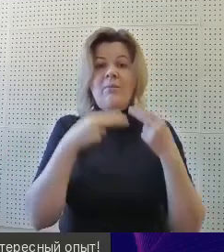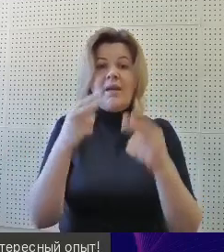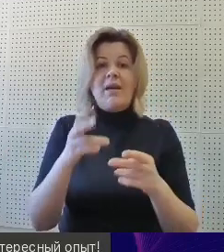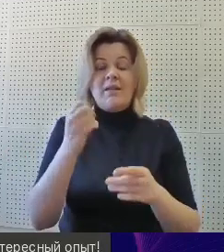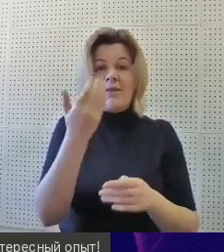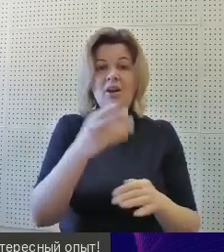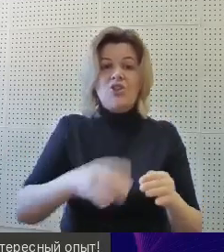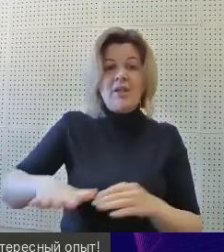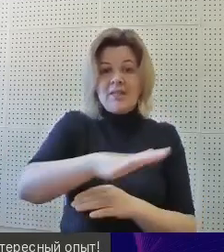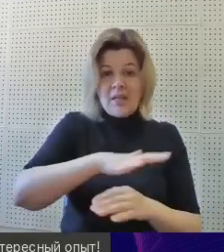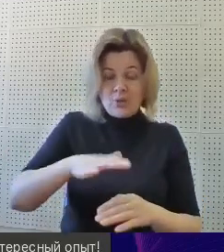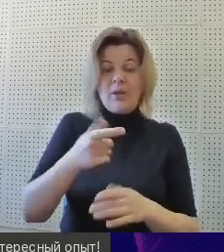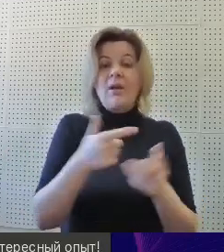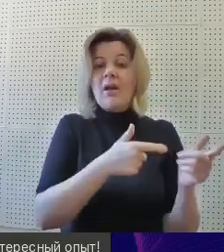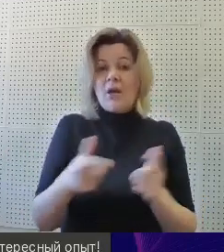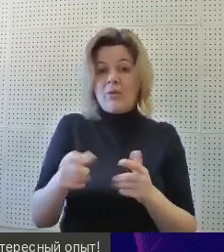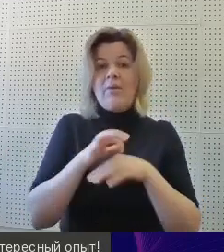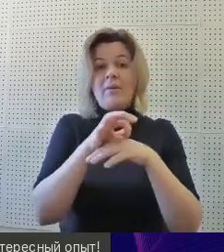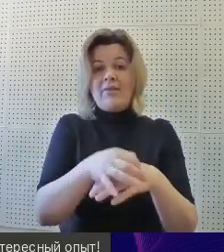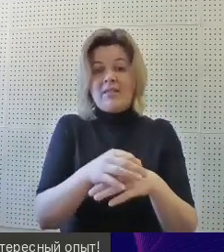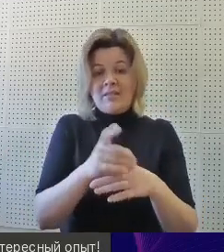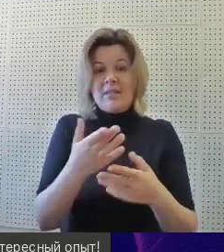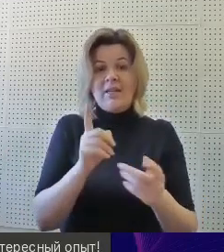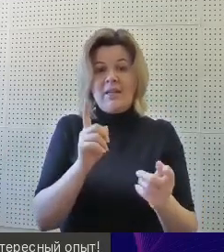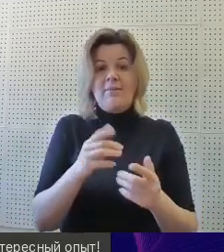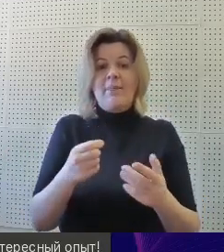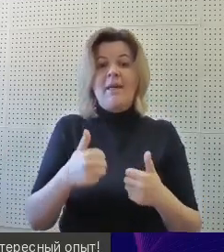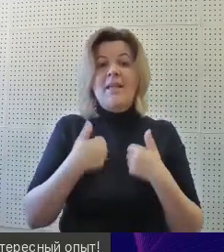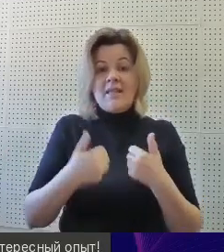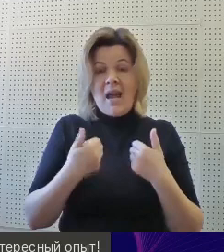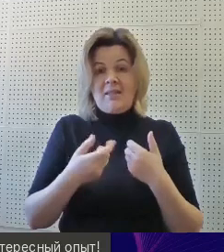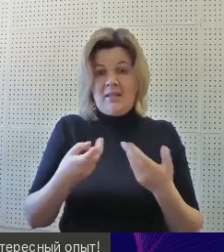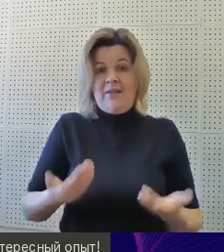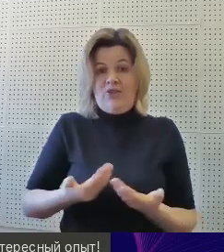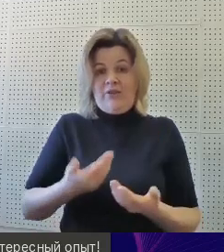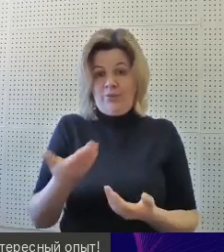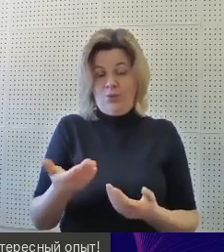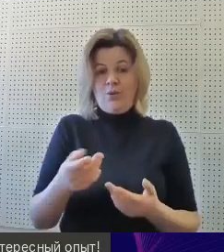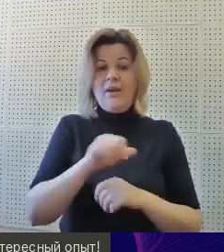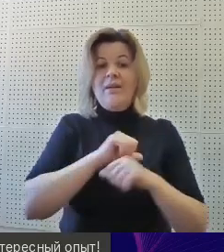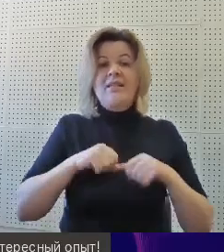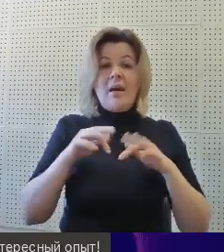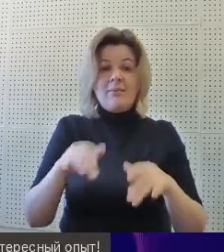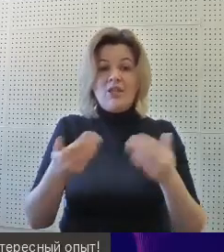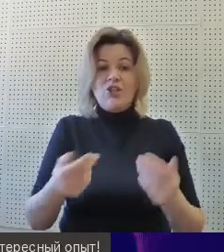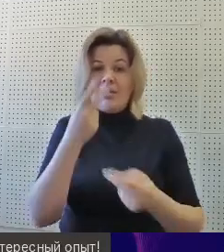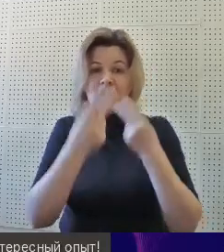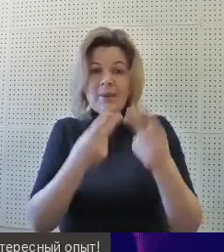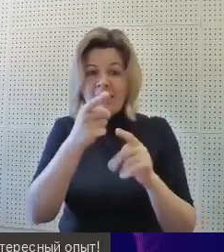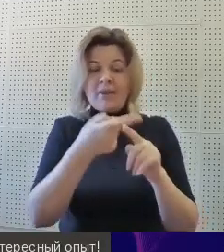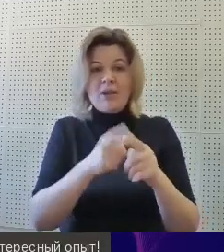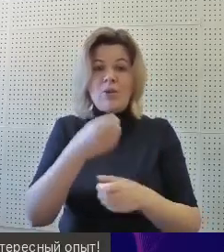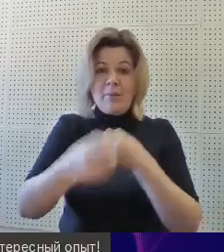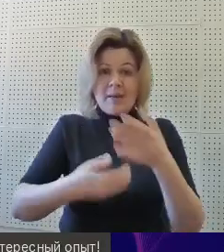онлайн-занятие. Простите, оффлайн-занятие. Потому что, на самом деле, вот сейчас, посмотрев эту презентацию, и даже